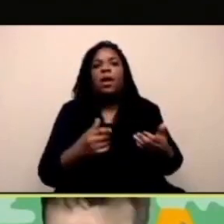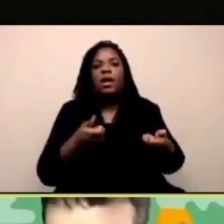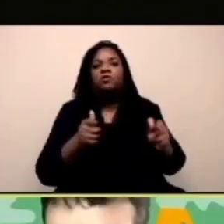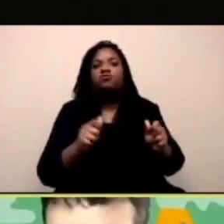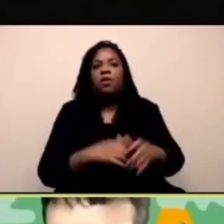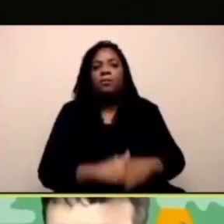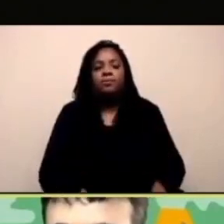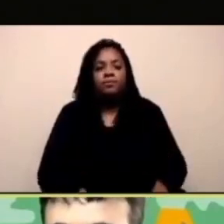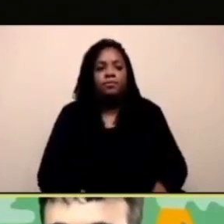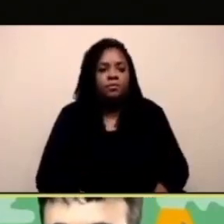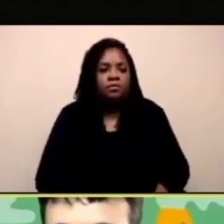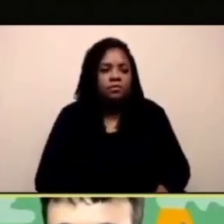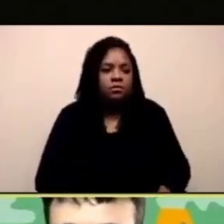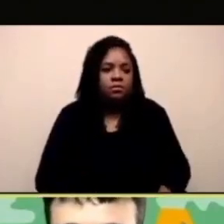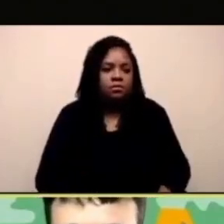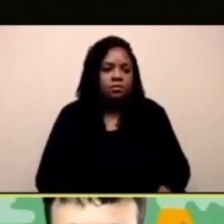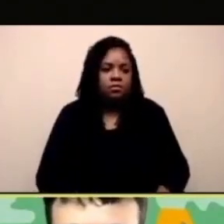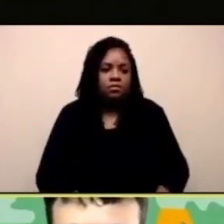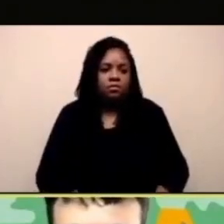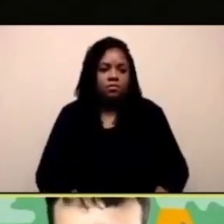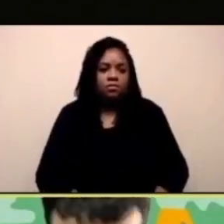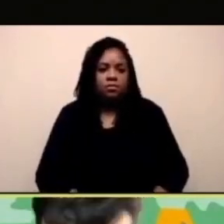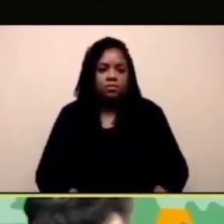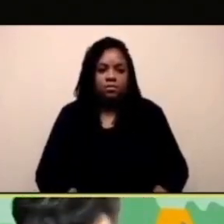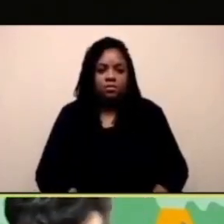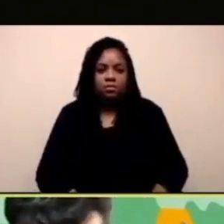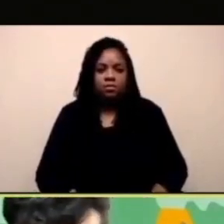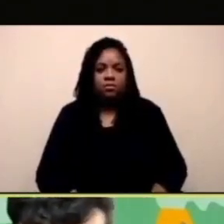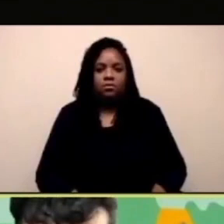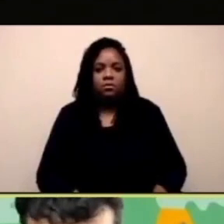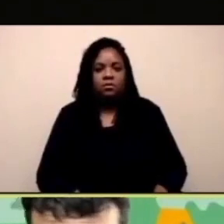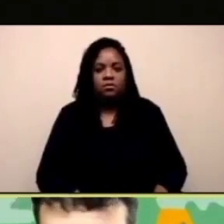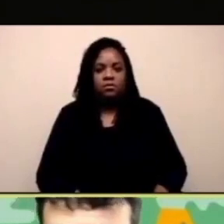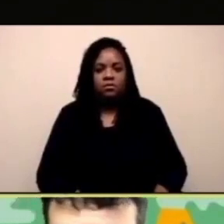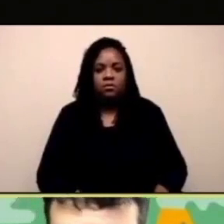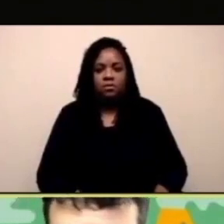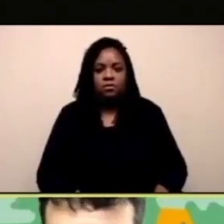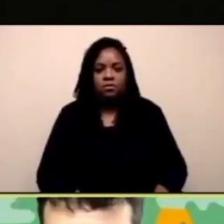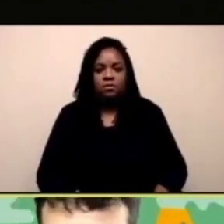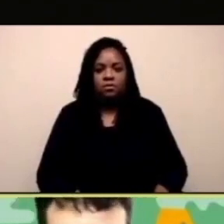progetto, iniziare un progetto. Ok proviamolo.